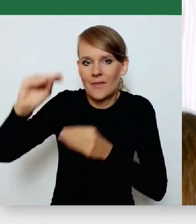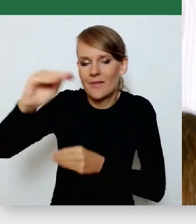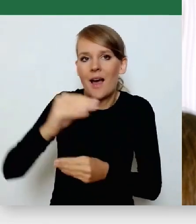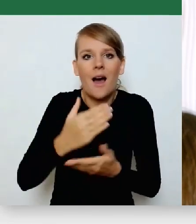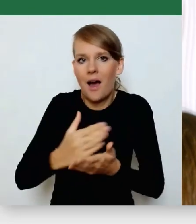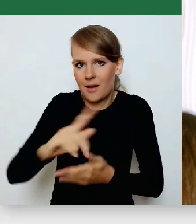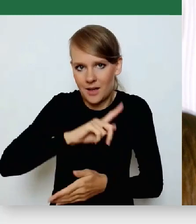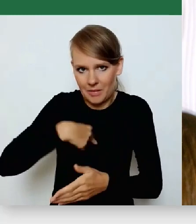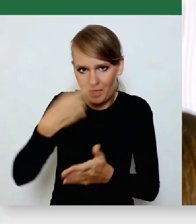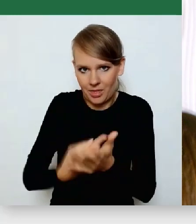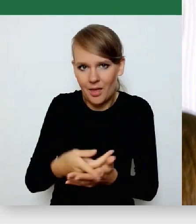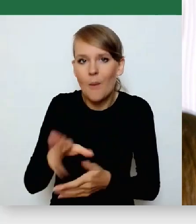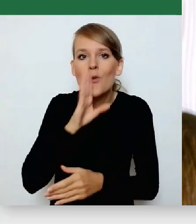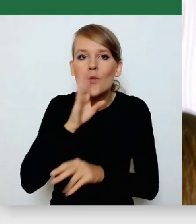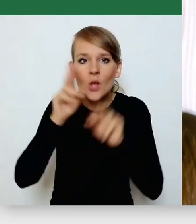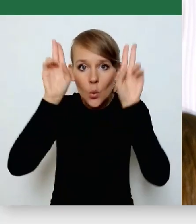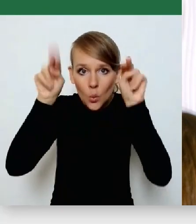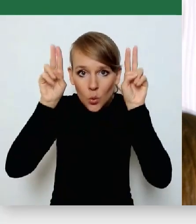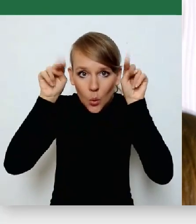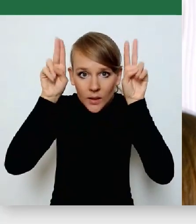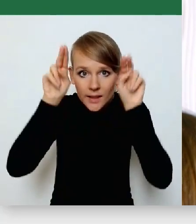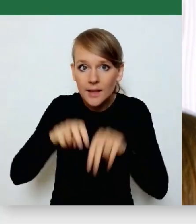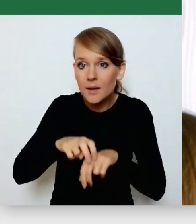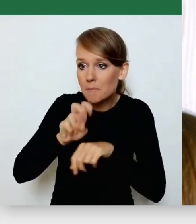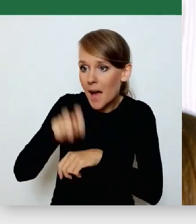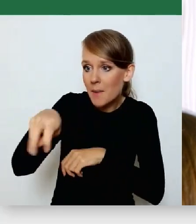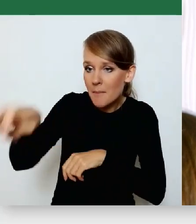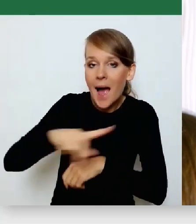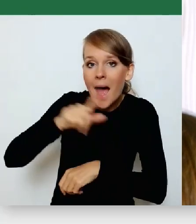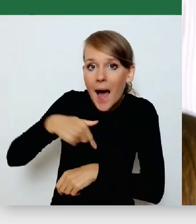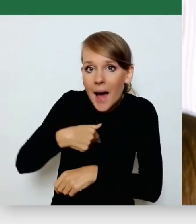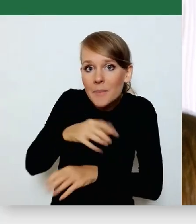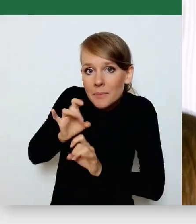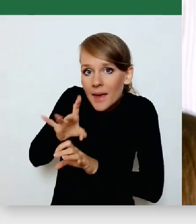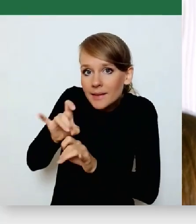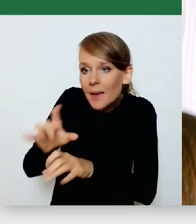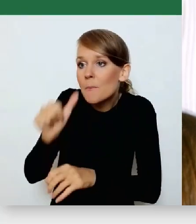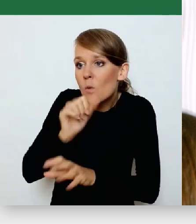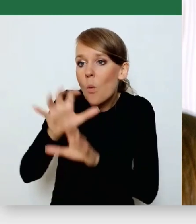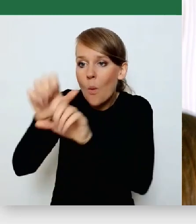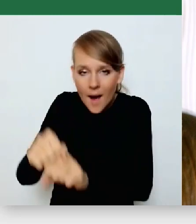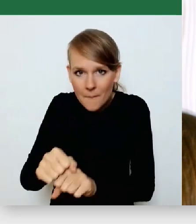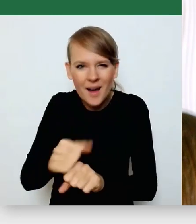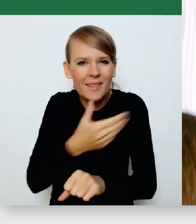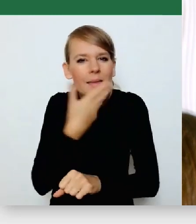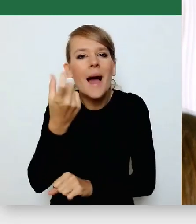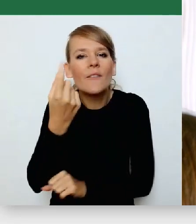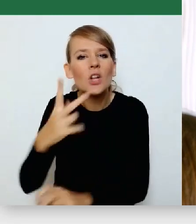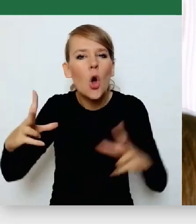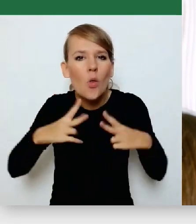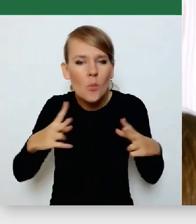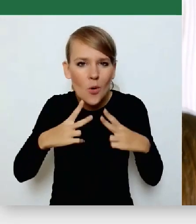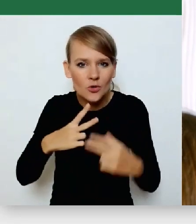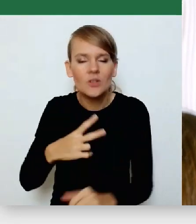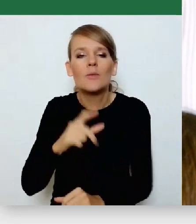Dlatego, że nie mamy w chwili wytchnienia. I teraz tak, mamy kryzys energetyczny i mam